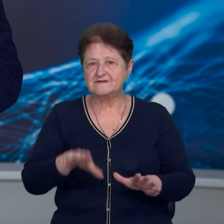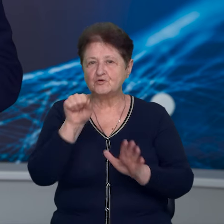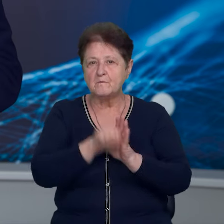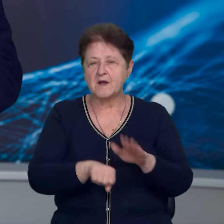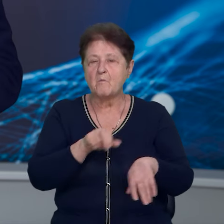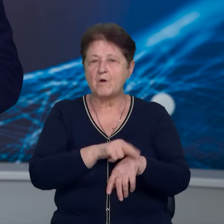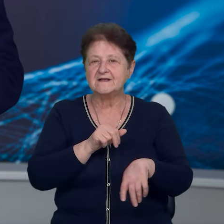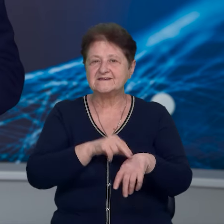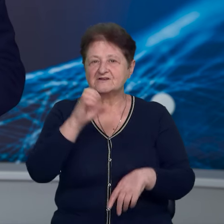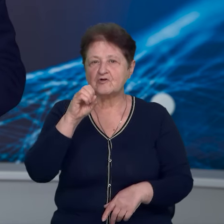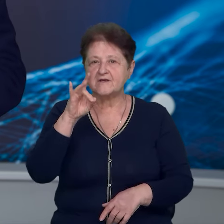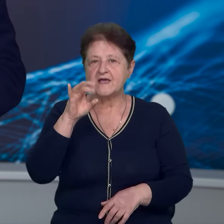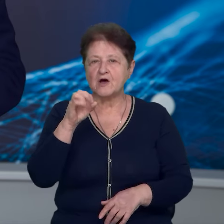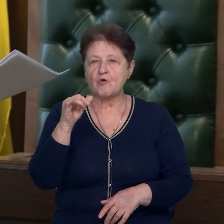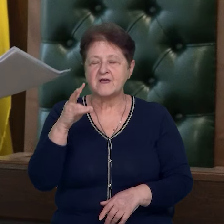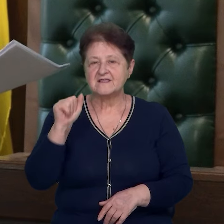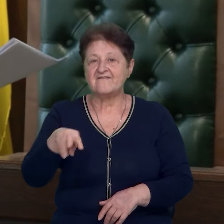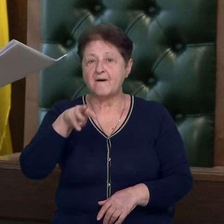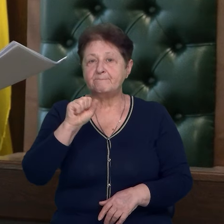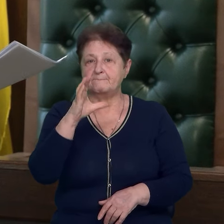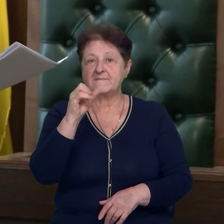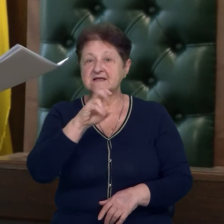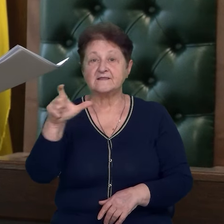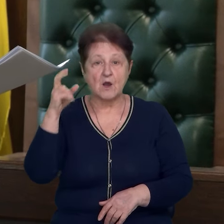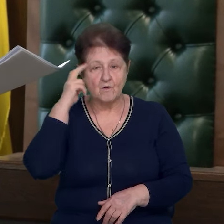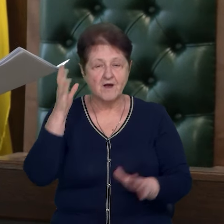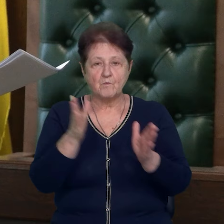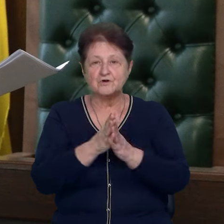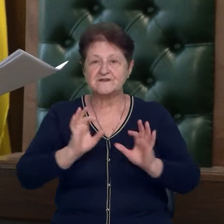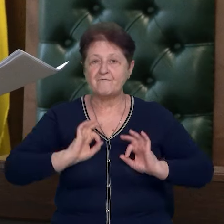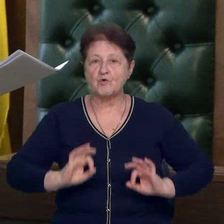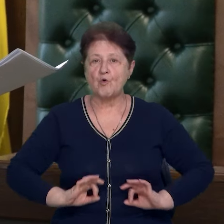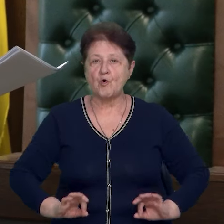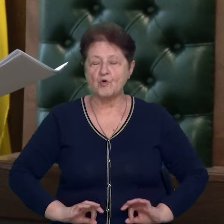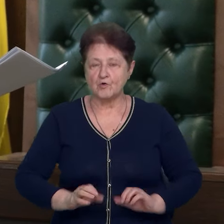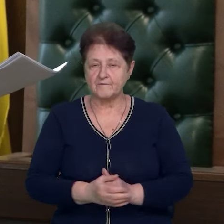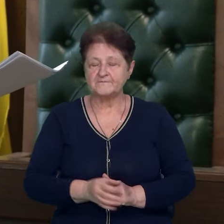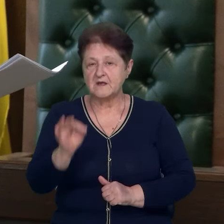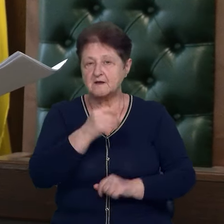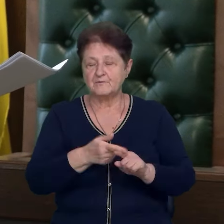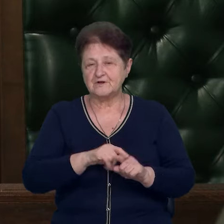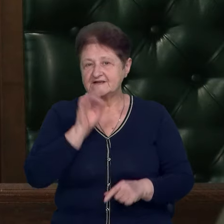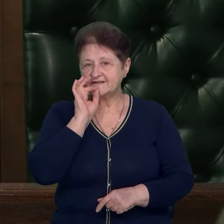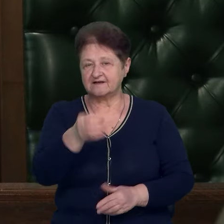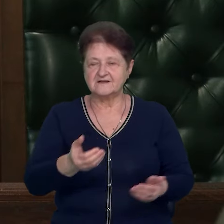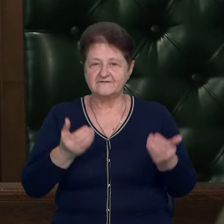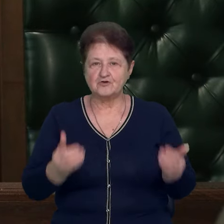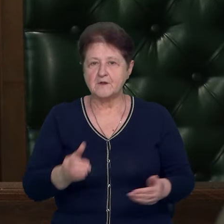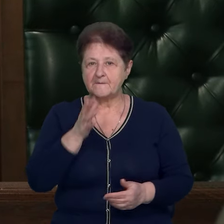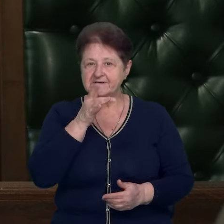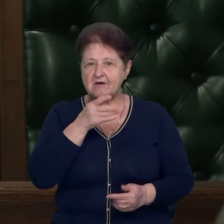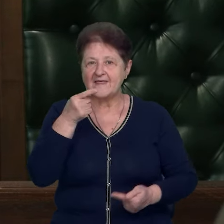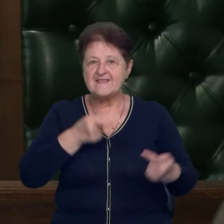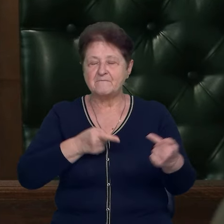поліцейського Артура Єрохіна в мікрорайоні Масани у Чернігові, просив прокурор Юрій Сухенко. Про це він сказав сьогодні під час